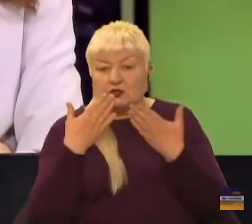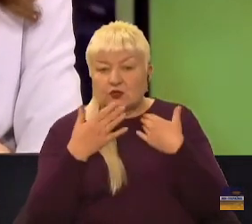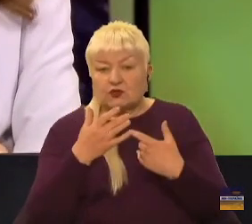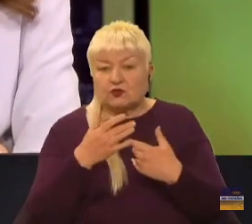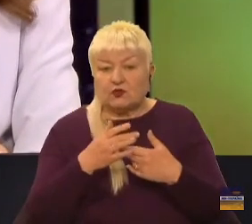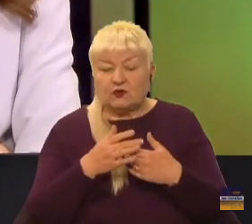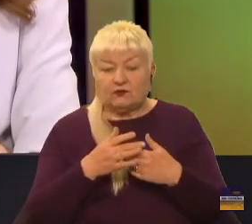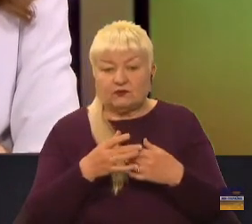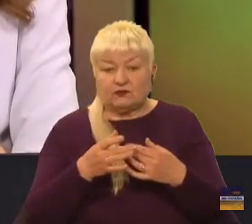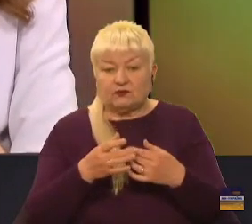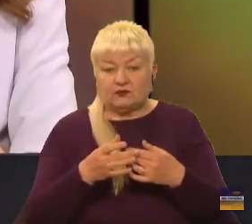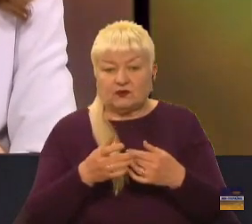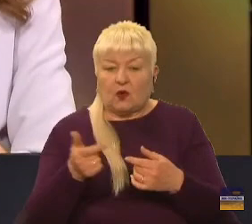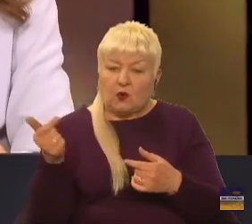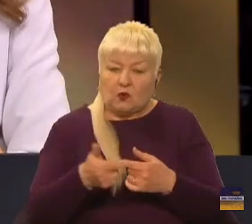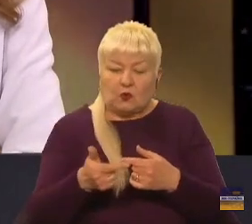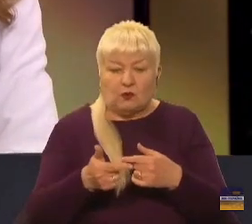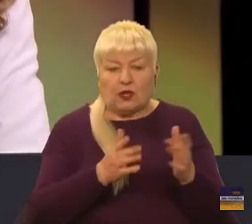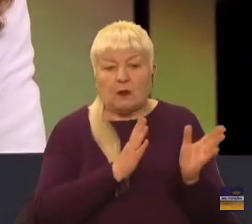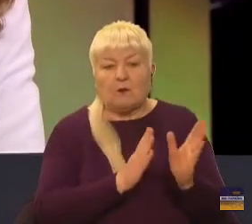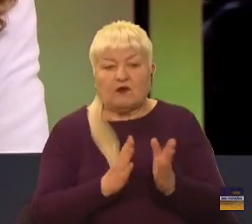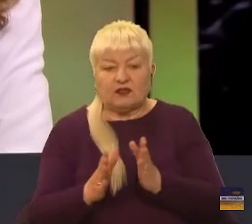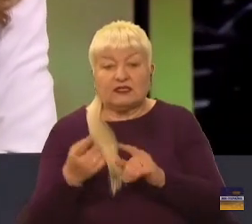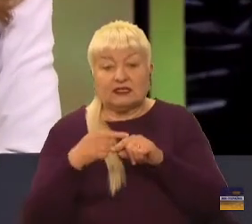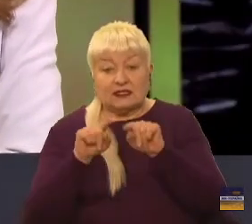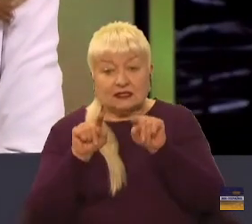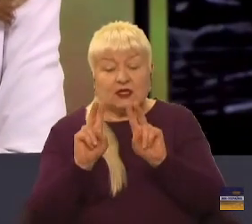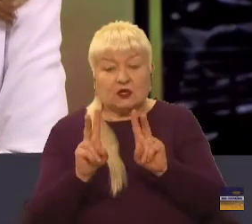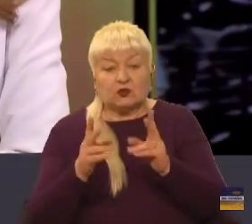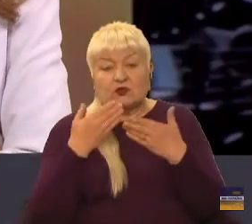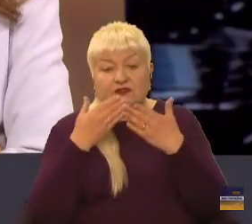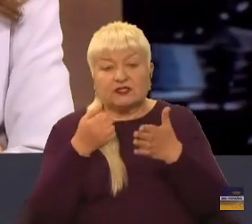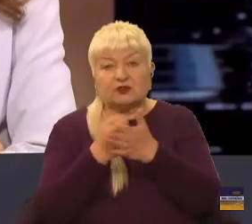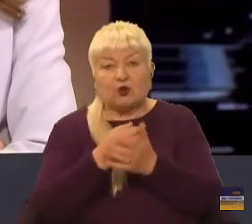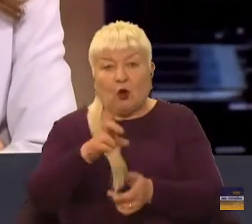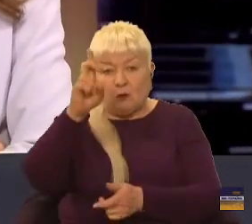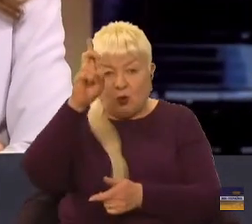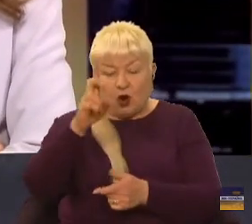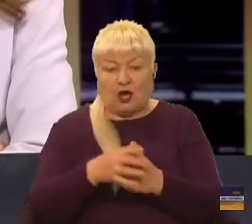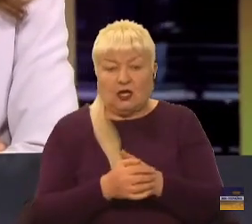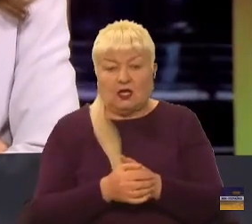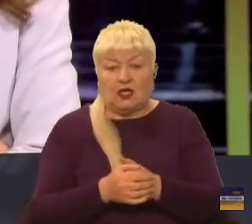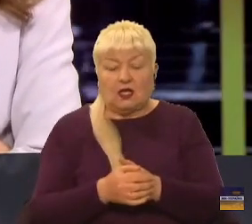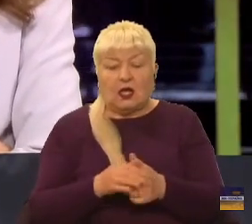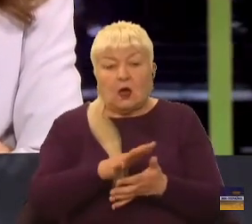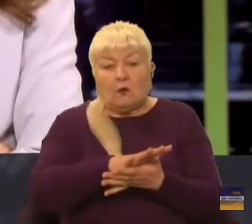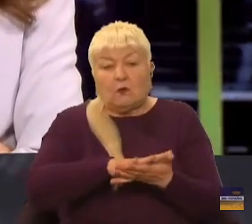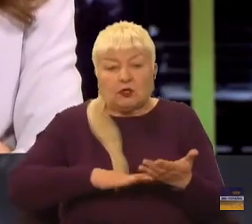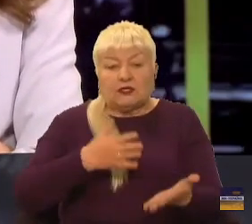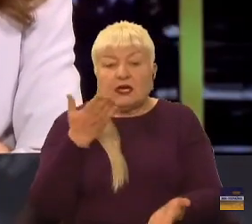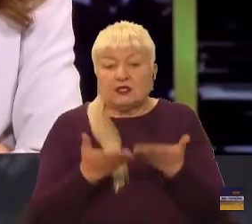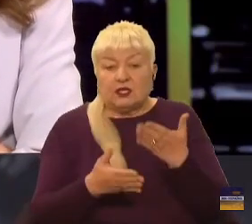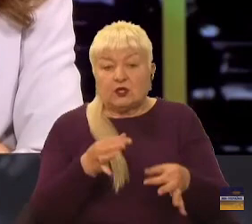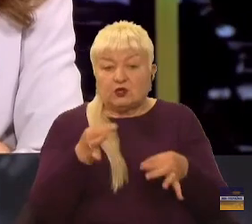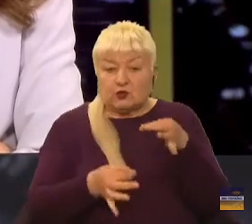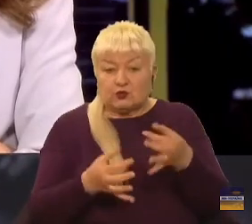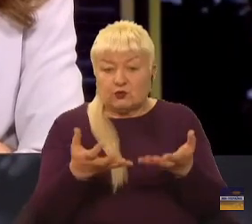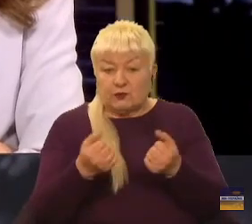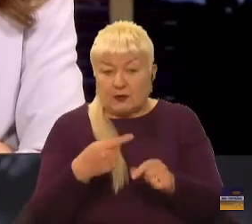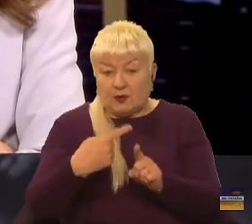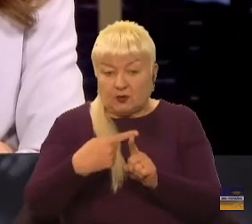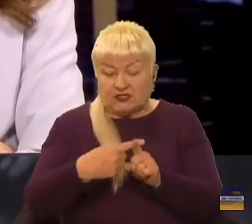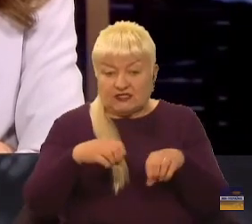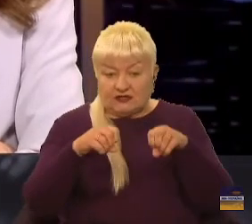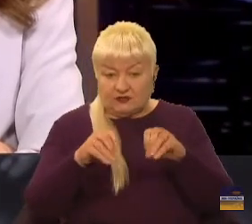поведінки, брутальної поведінки тих, хто звертається до Бога. В подальшому, в результаті, якщо суд прийме позитивне